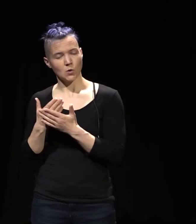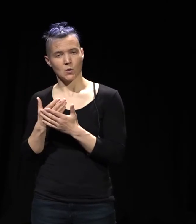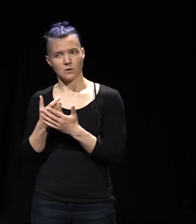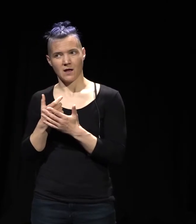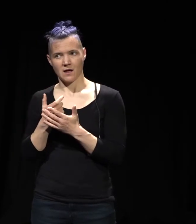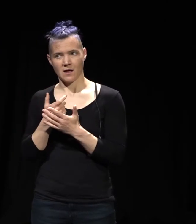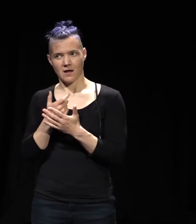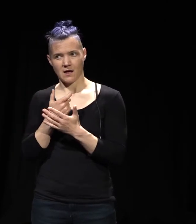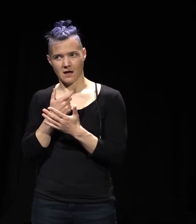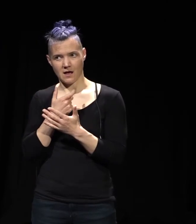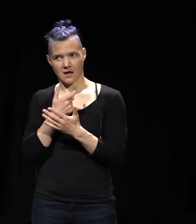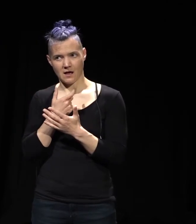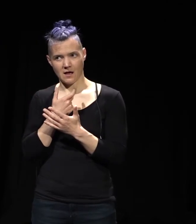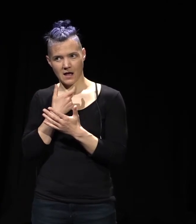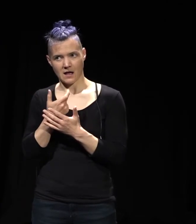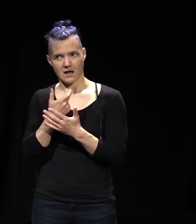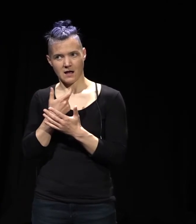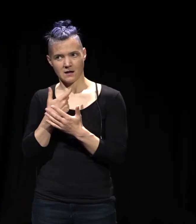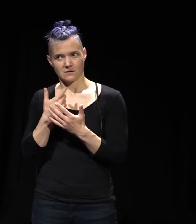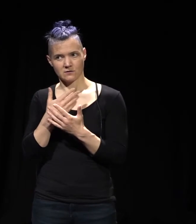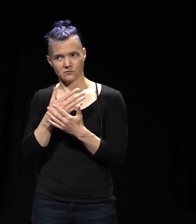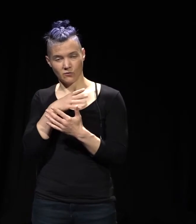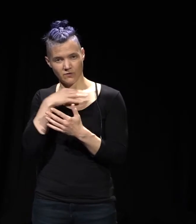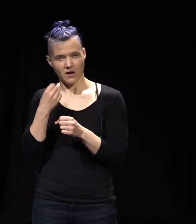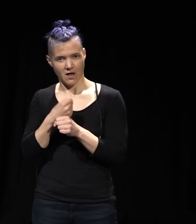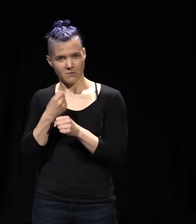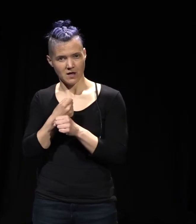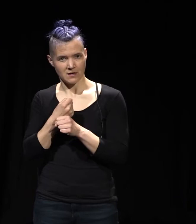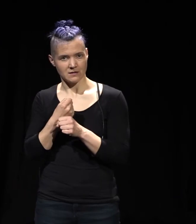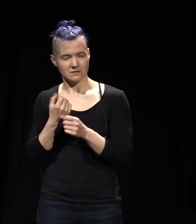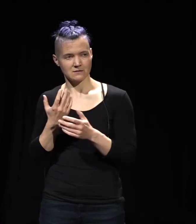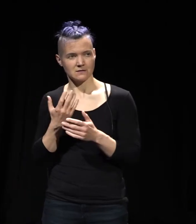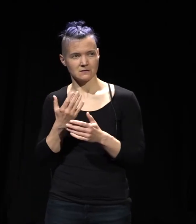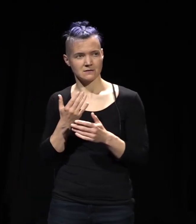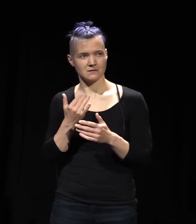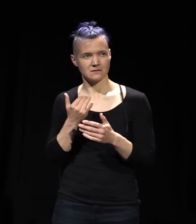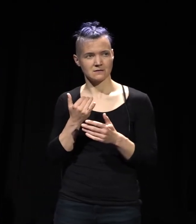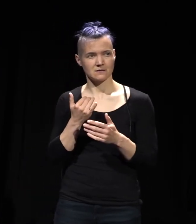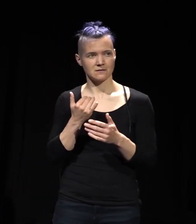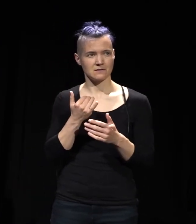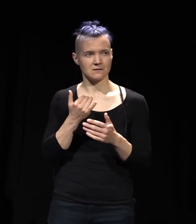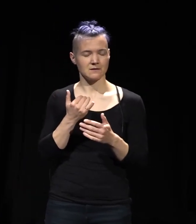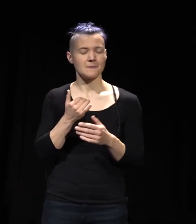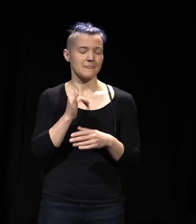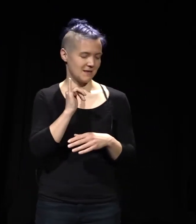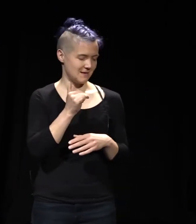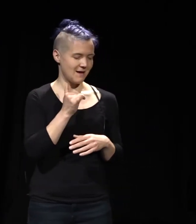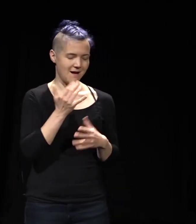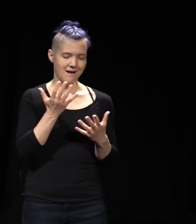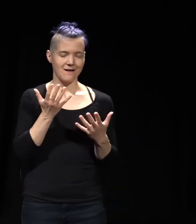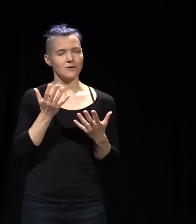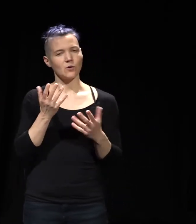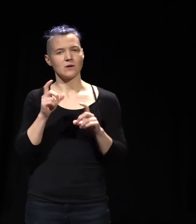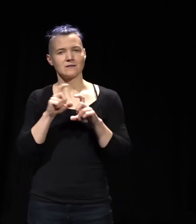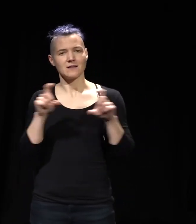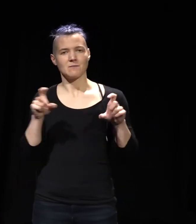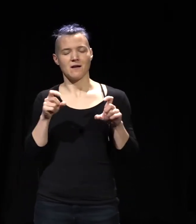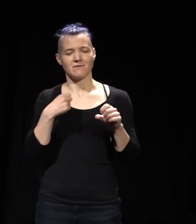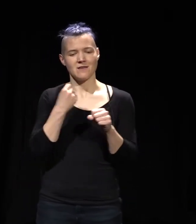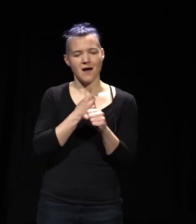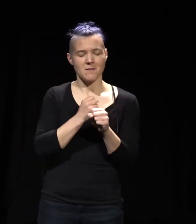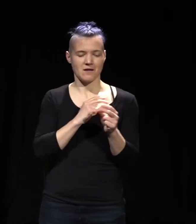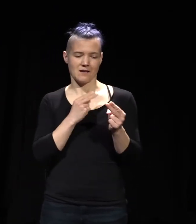das könnte allen zugutekommen. Ja, also Entschleunigung ist sicher irgendwie ein Thema. Auch das,